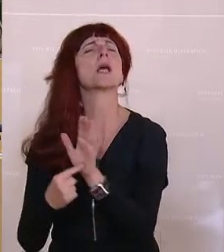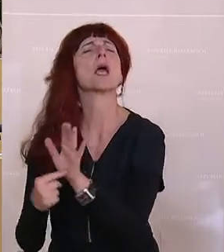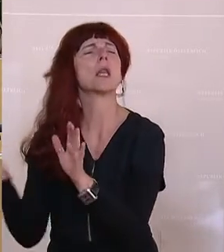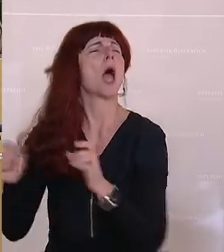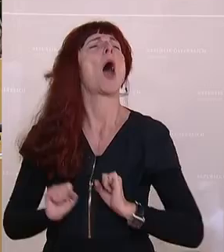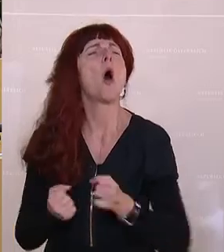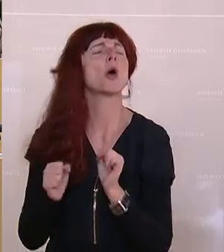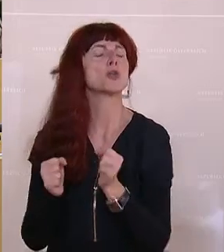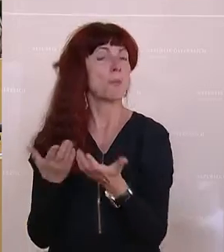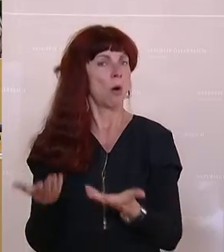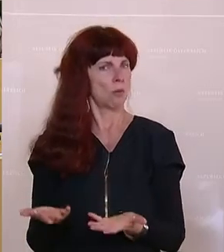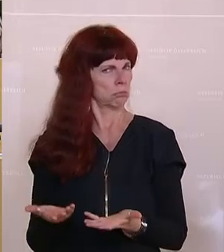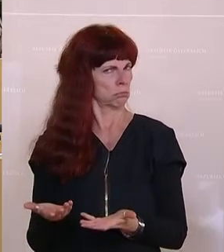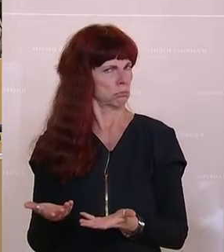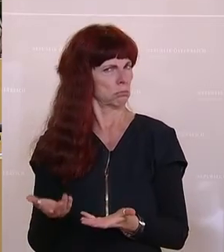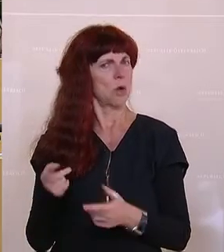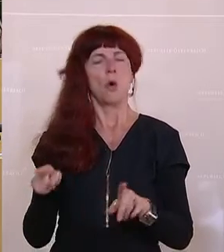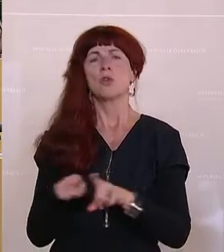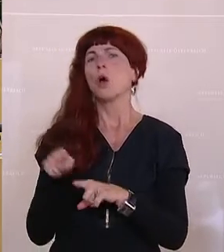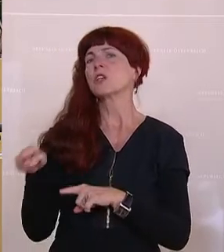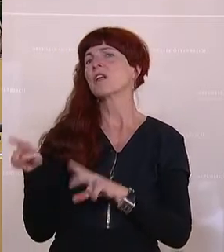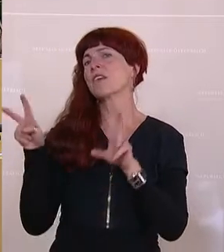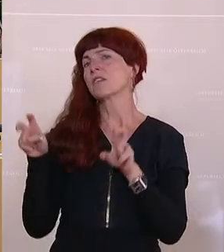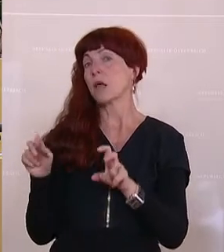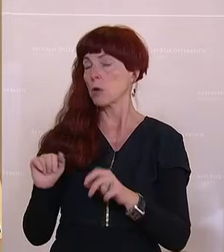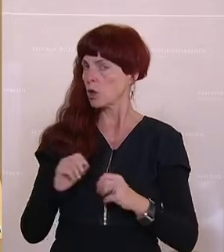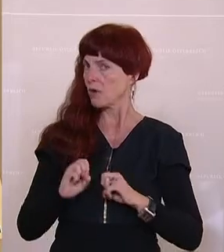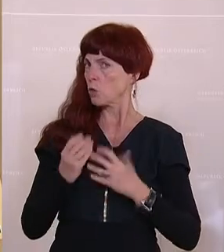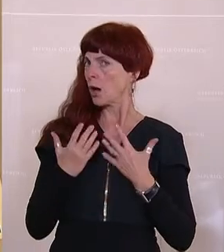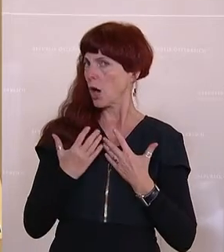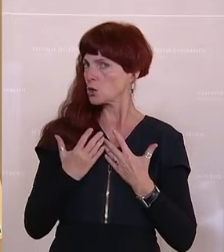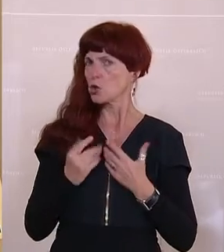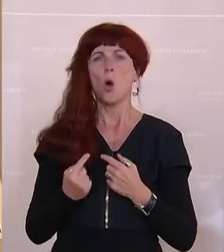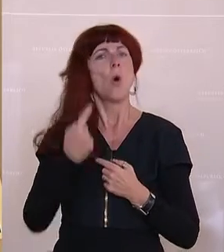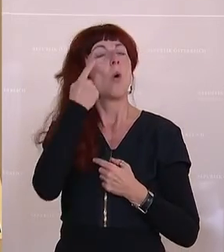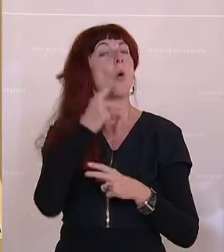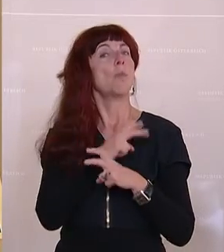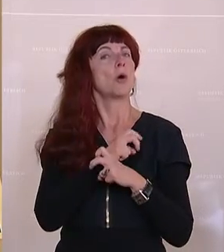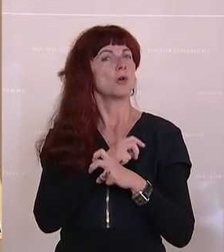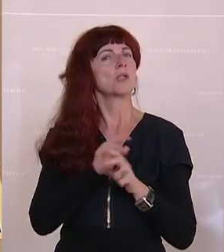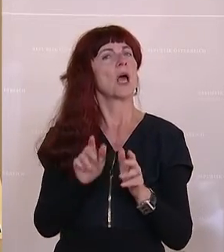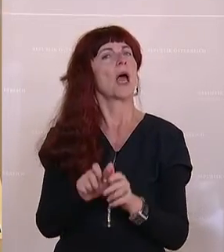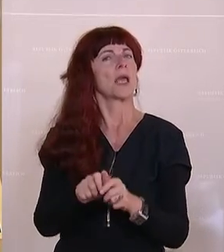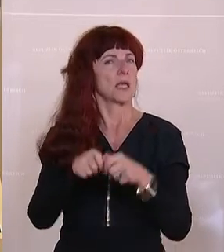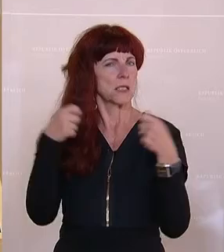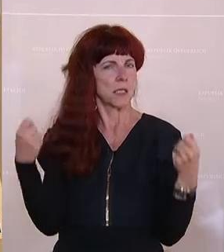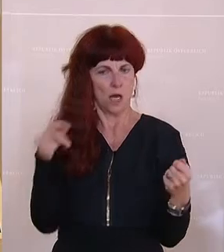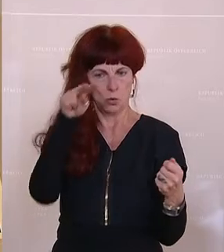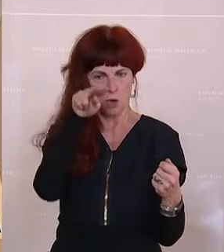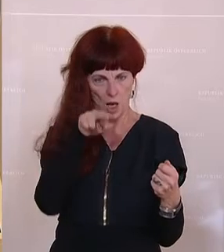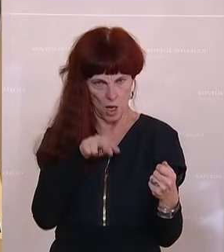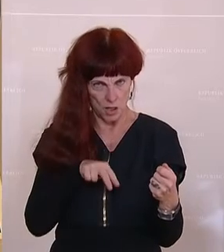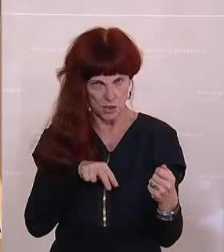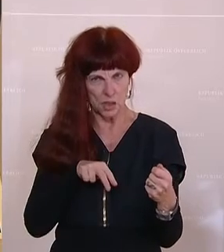Und auch bei diesem Thema war ich heute sehr überrascht, dass ich die oberösterreichischen Nachrichten gelesen habe und bei der